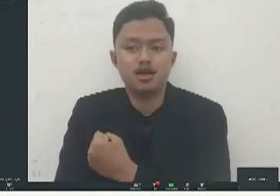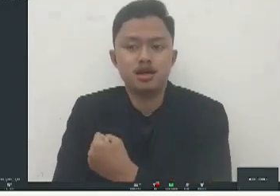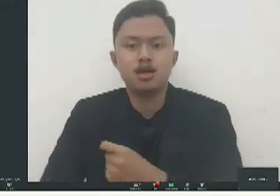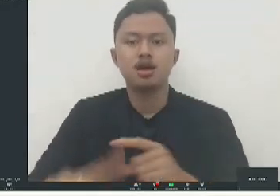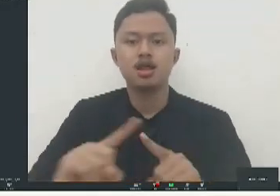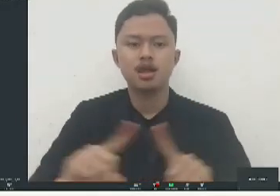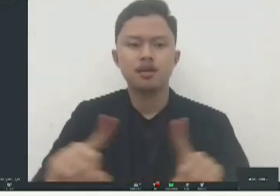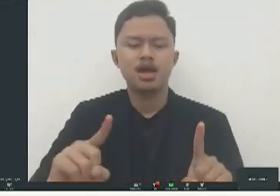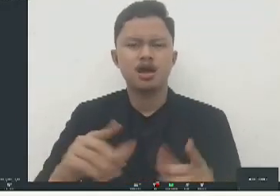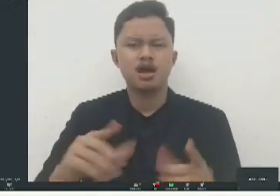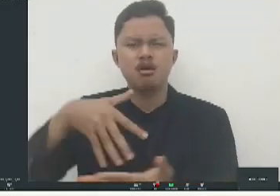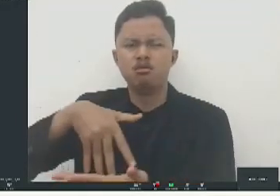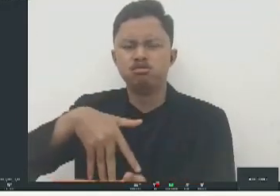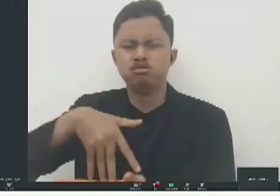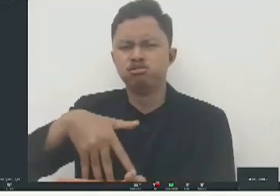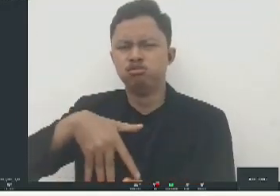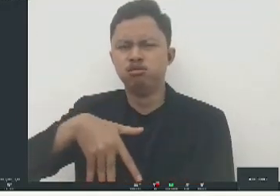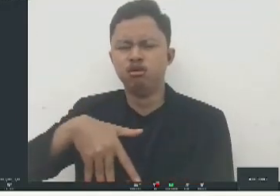secara